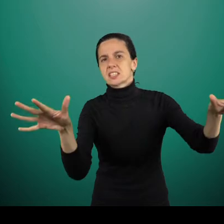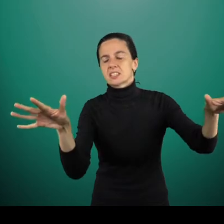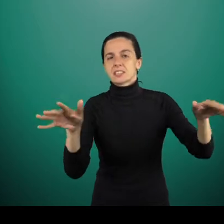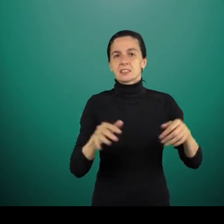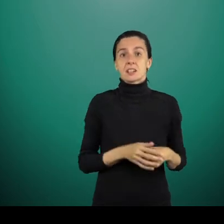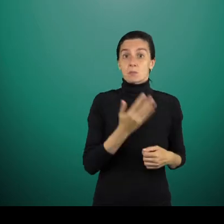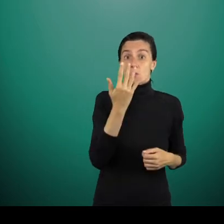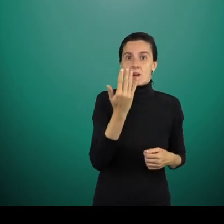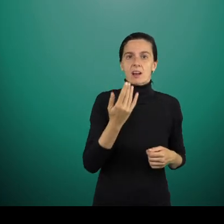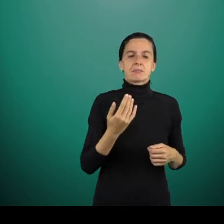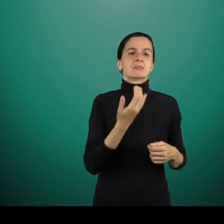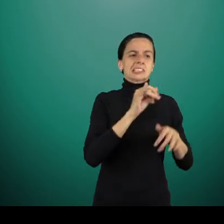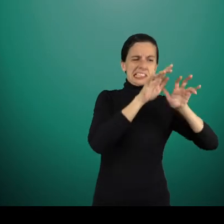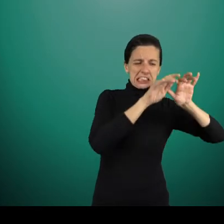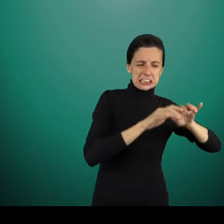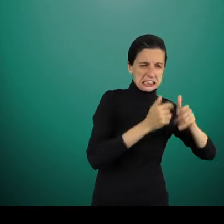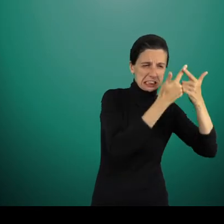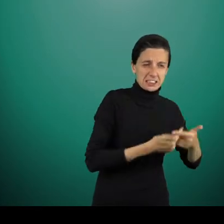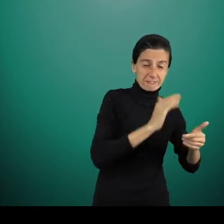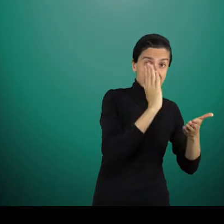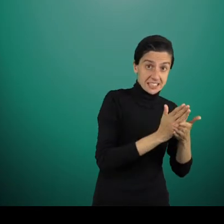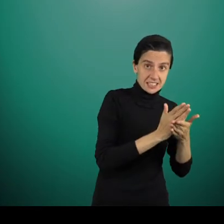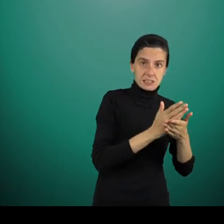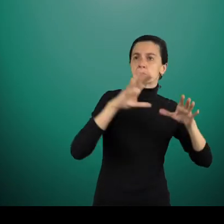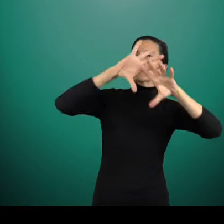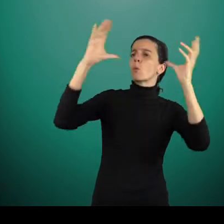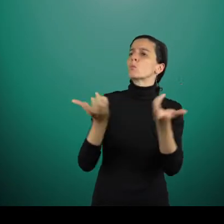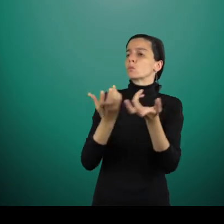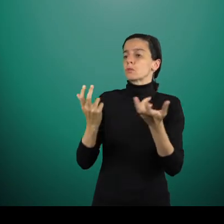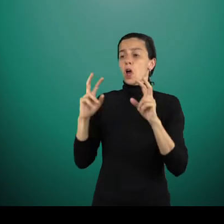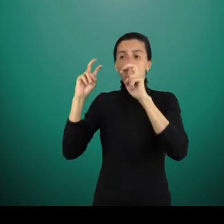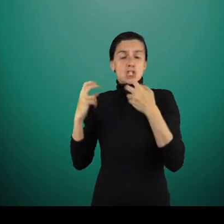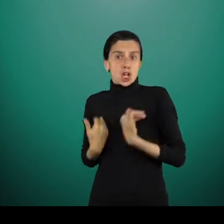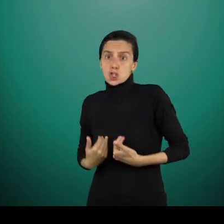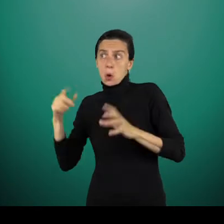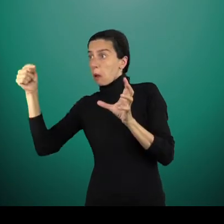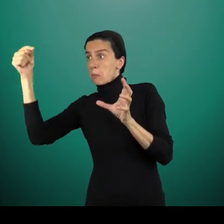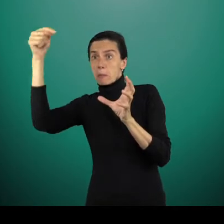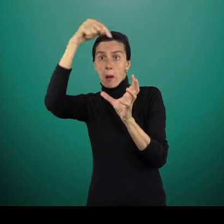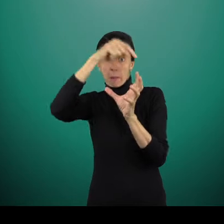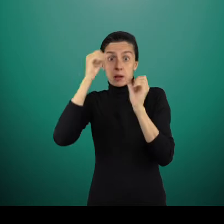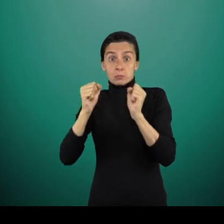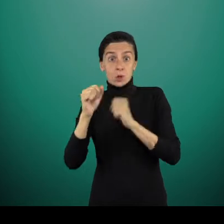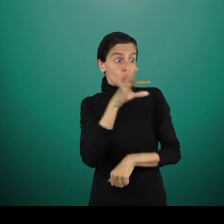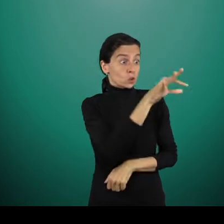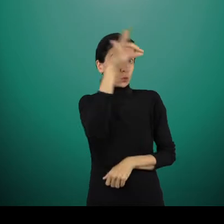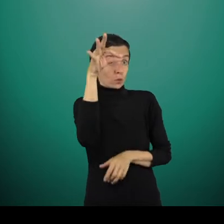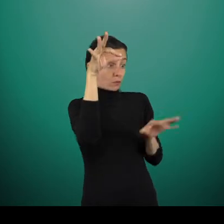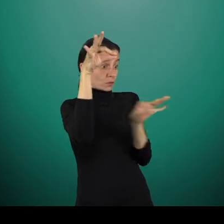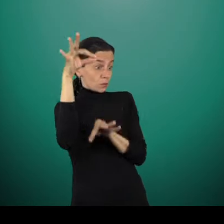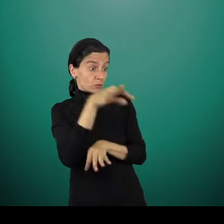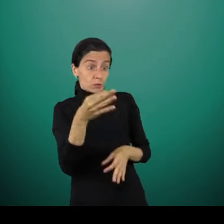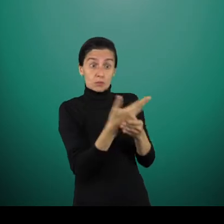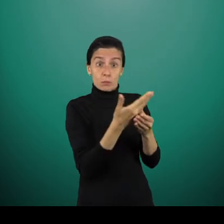informations. Une fois que tout est encodé, les chercheurs, même à l'autre bout du monde parfois, peuvent justement retrouver